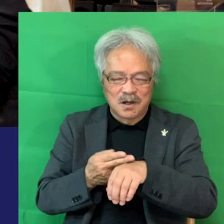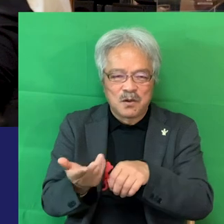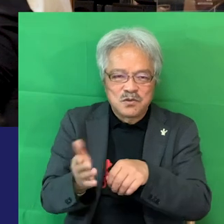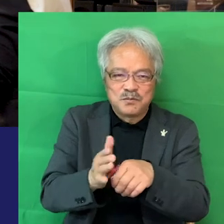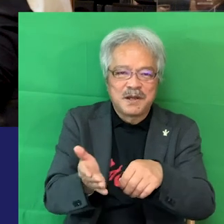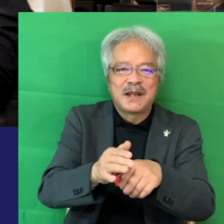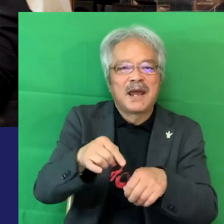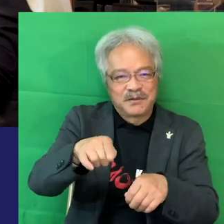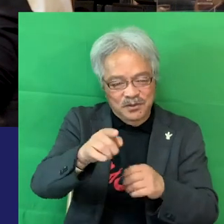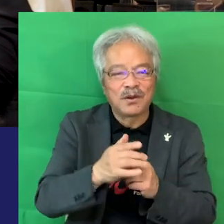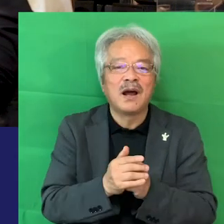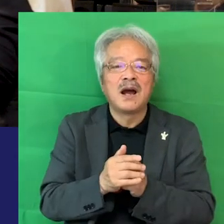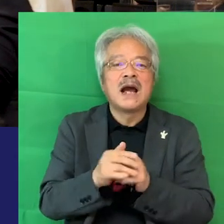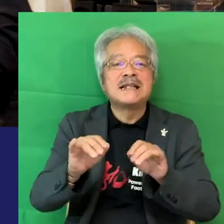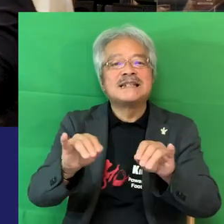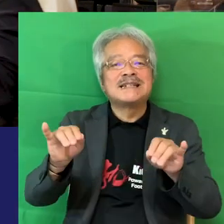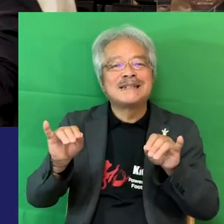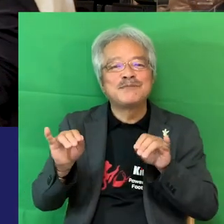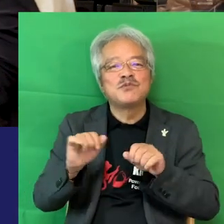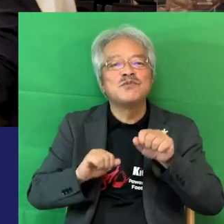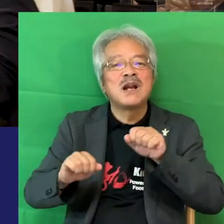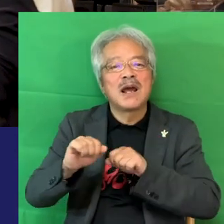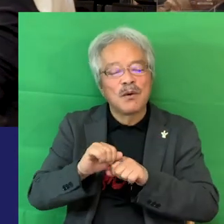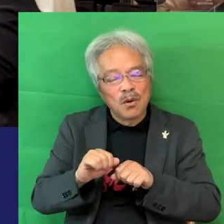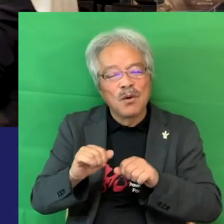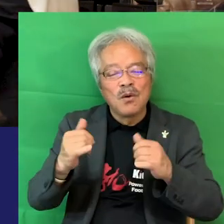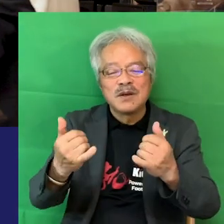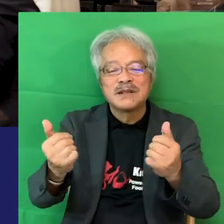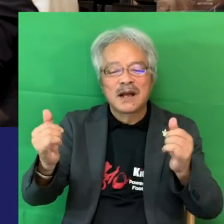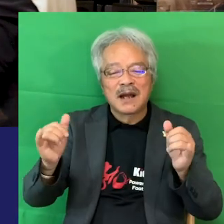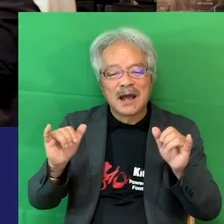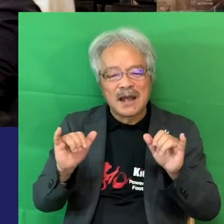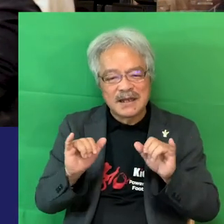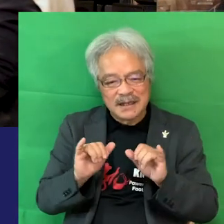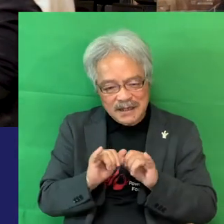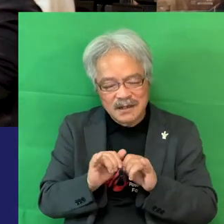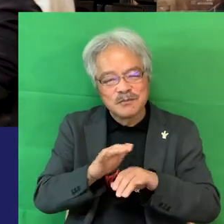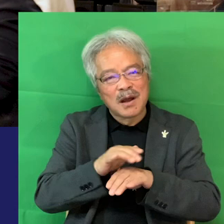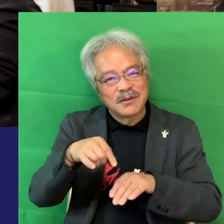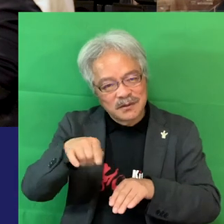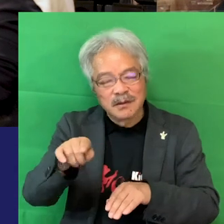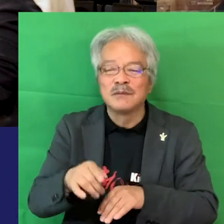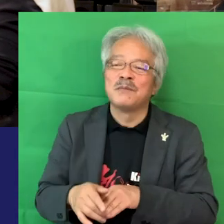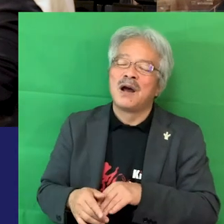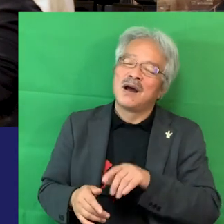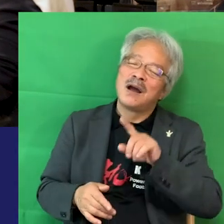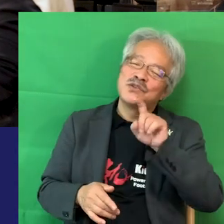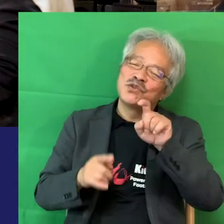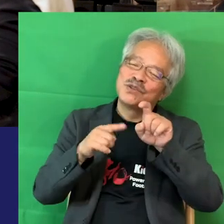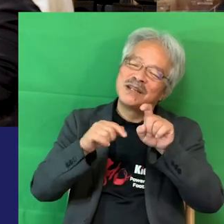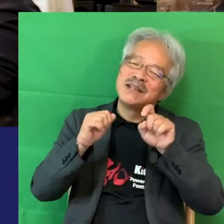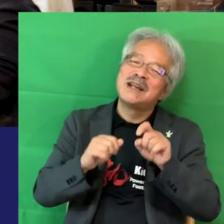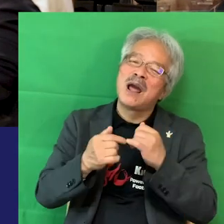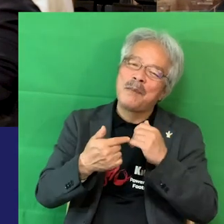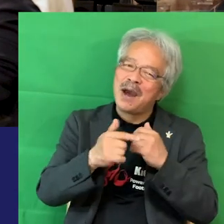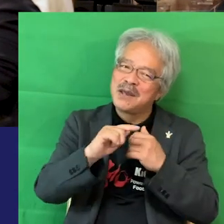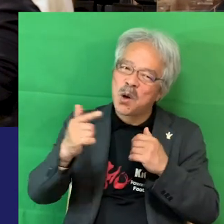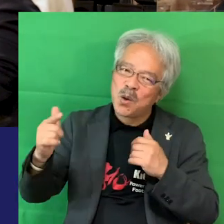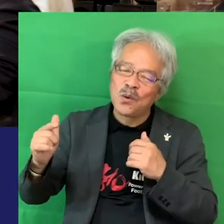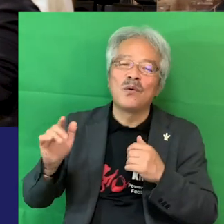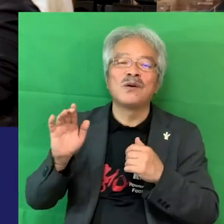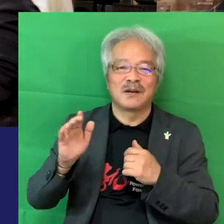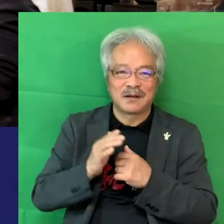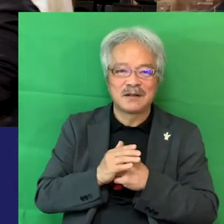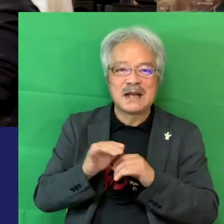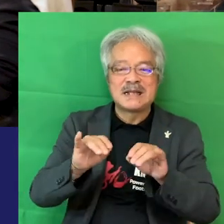チームプレーをうまく社会に落としたような言い方をしたりとか銃に糸色だからいろんな人たちがいるけれどもチ